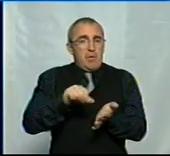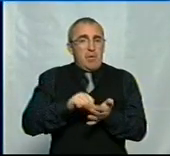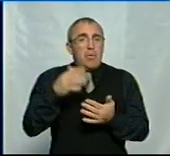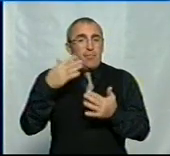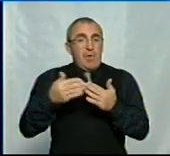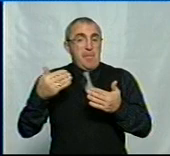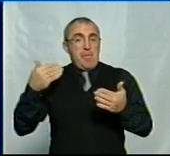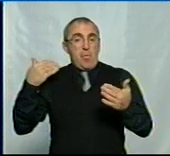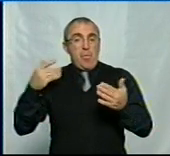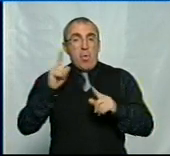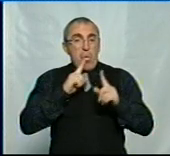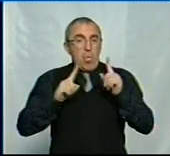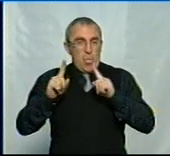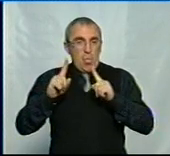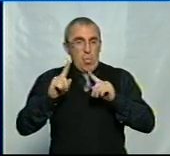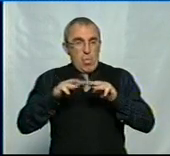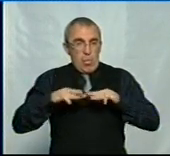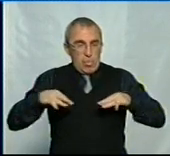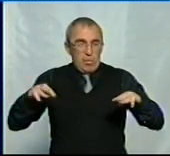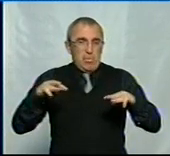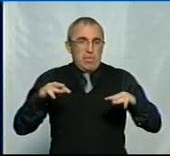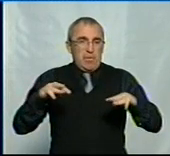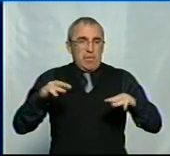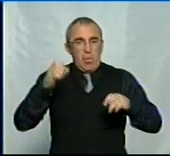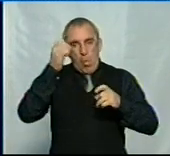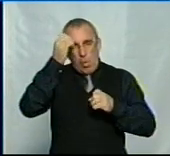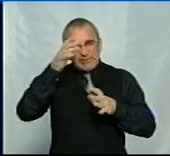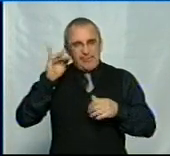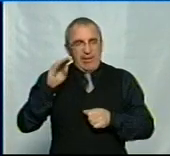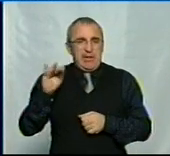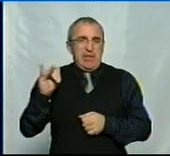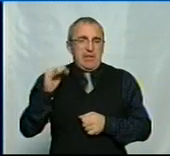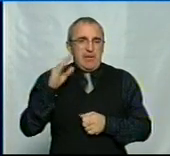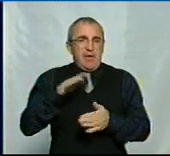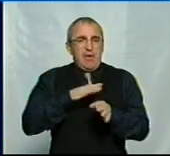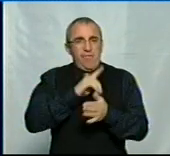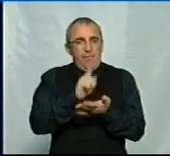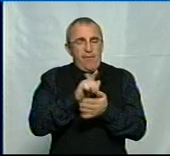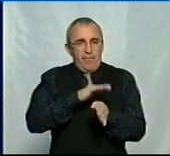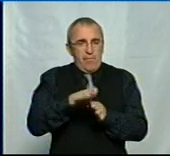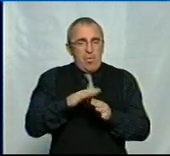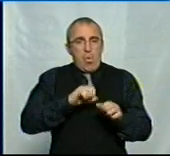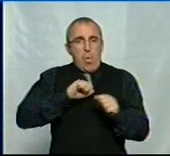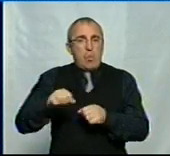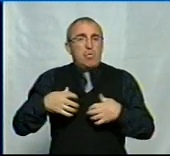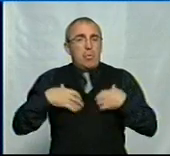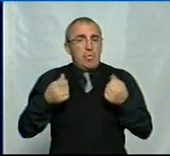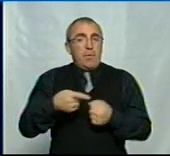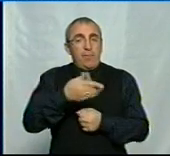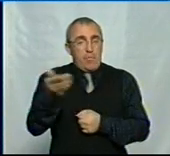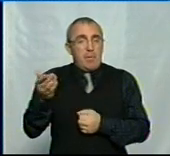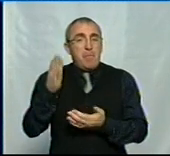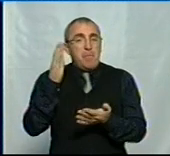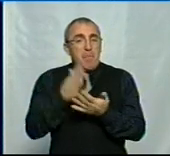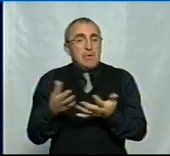попереднього уряду, я про міністерок освіти і виконуючі обов'язки охорони здоров'я, вони принаймні